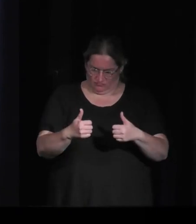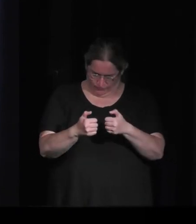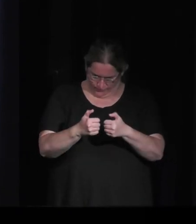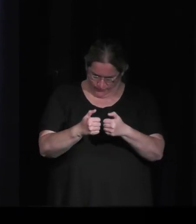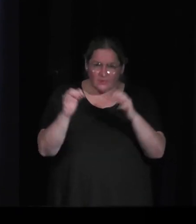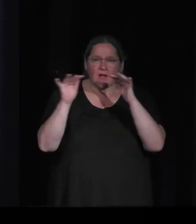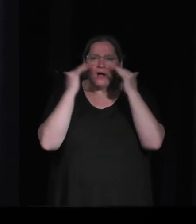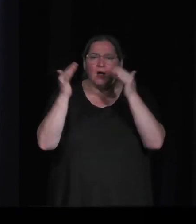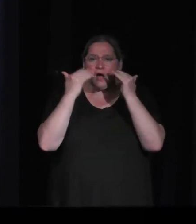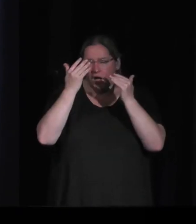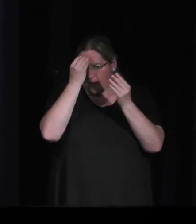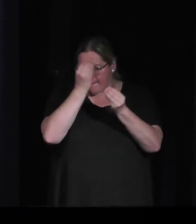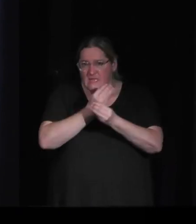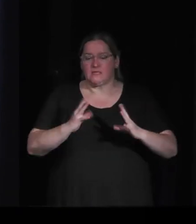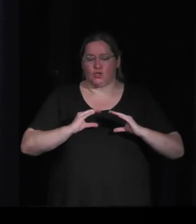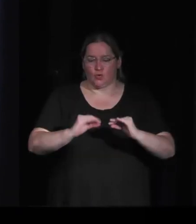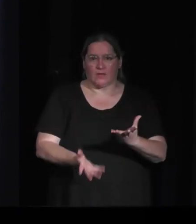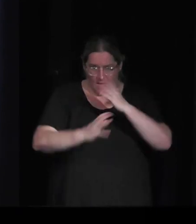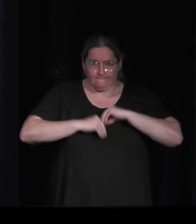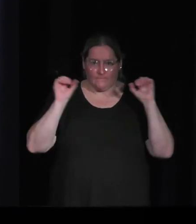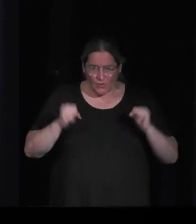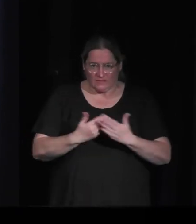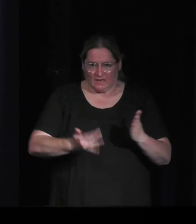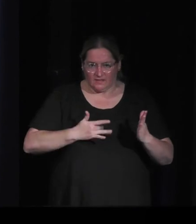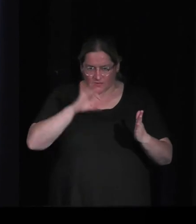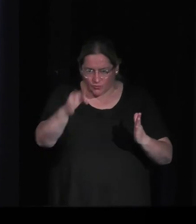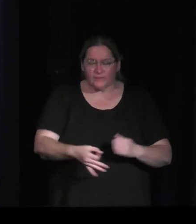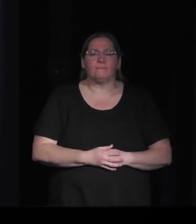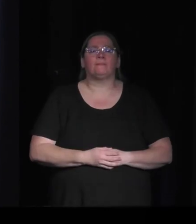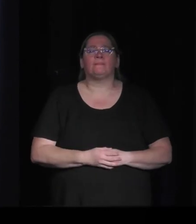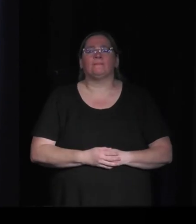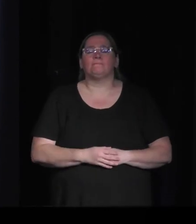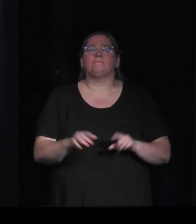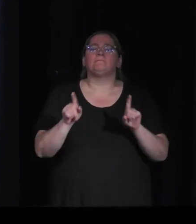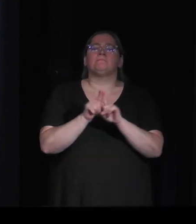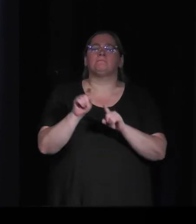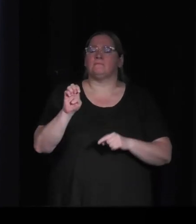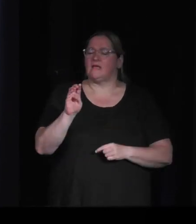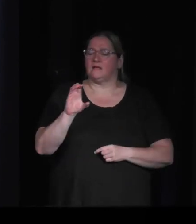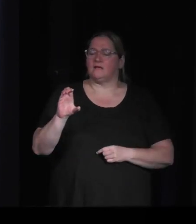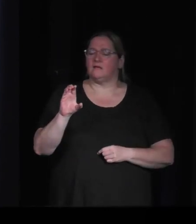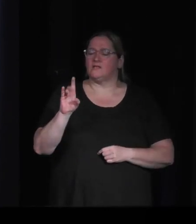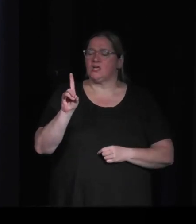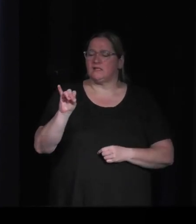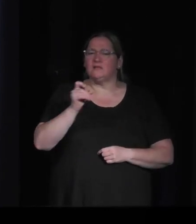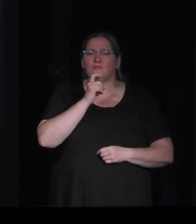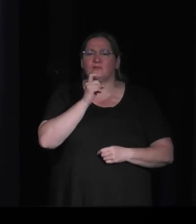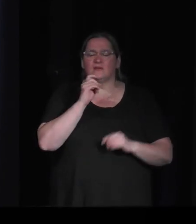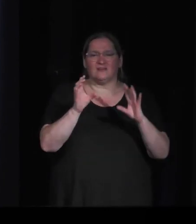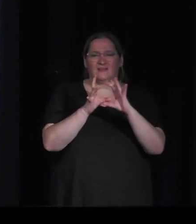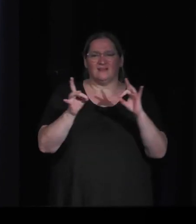'il y a aussi d'autres choses qu'on peut interroger. Ça avait été pas mal évoqué par Éric Chahy tout à l'heure, la notion un peu d